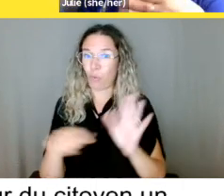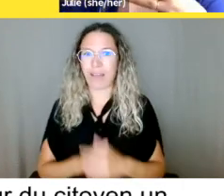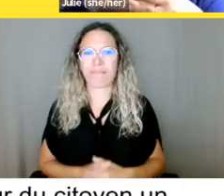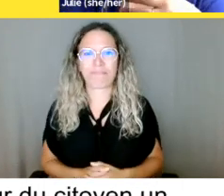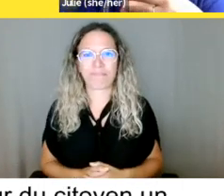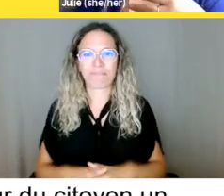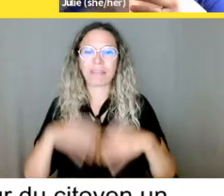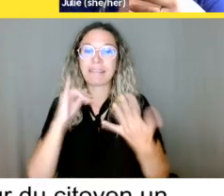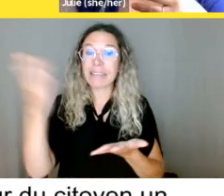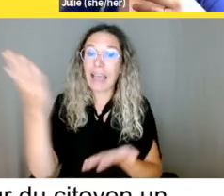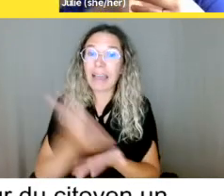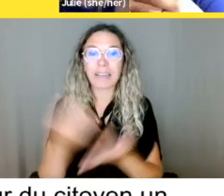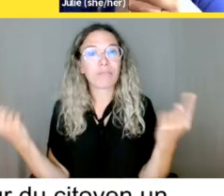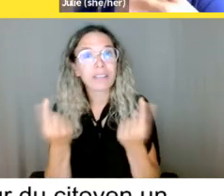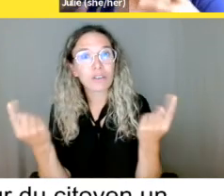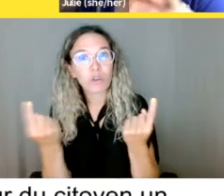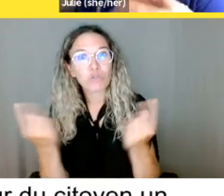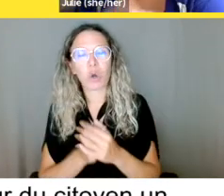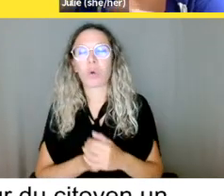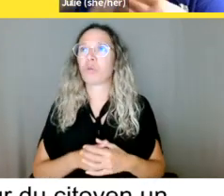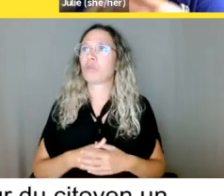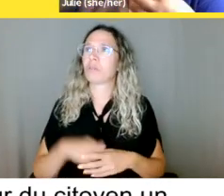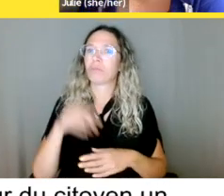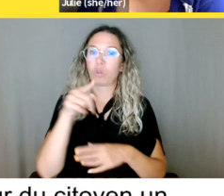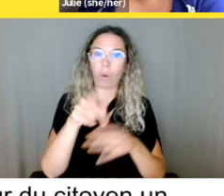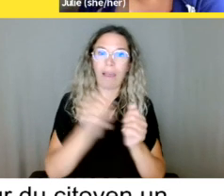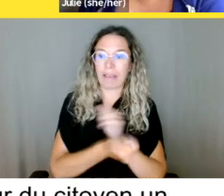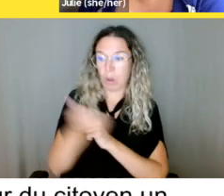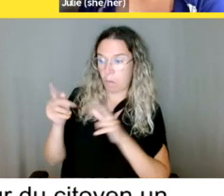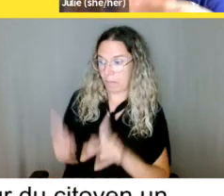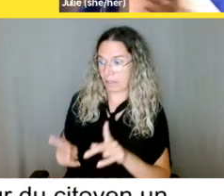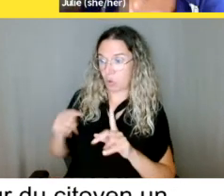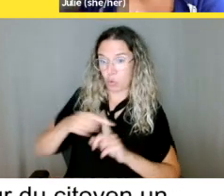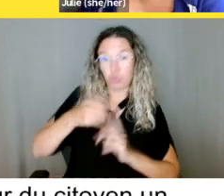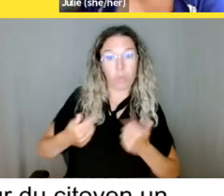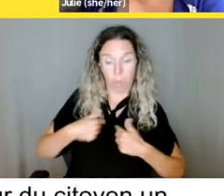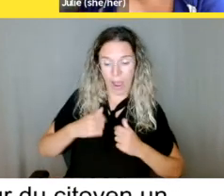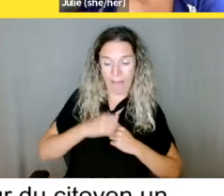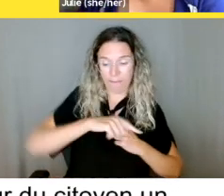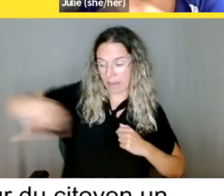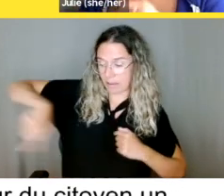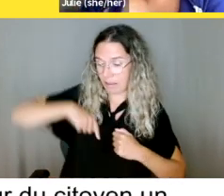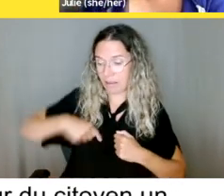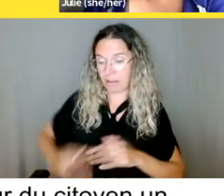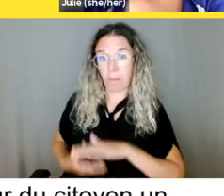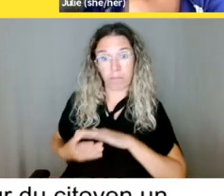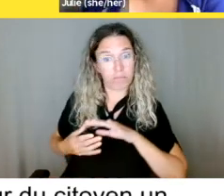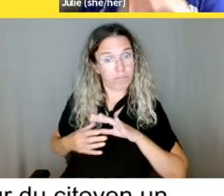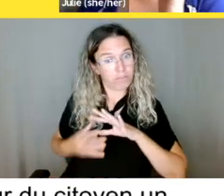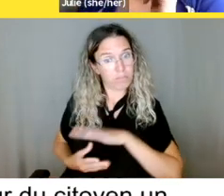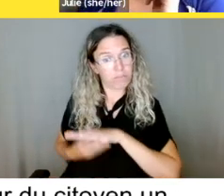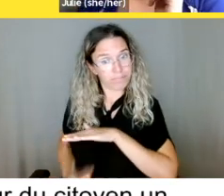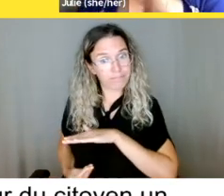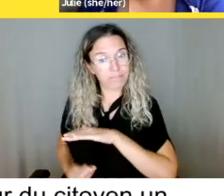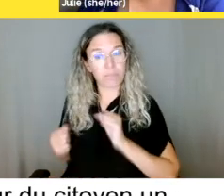personnes, mais que vous êtes membre, vous faites partie... vous êtes une des parties. Là, vous pouvez enregistrer. Il n'y a aucun problème avec